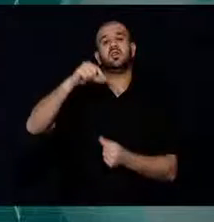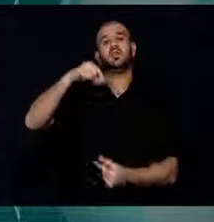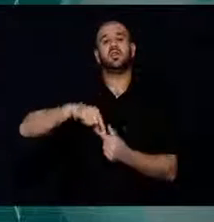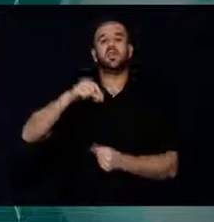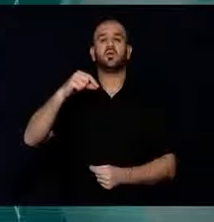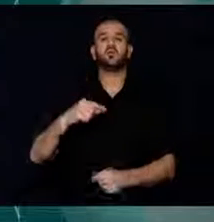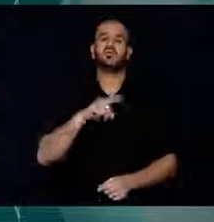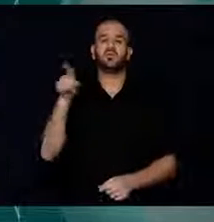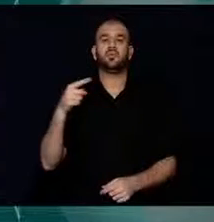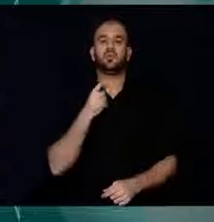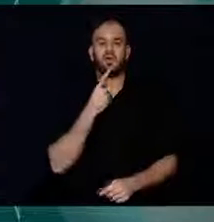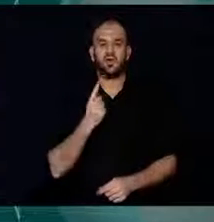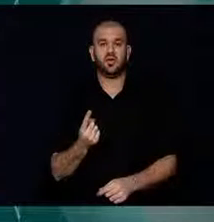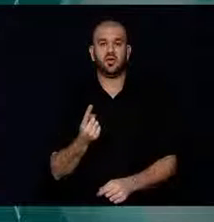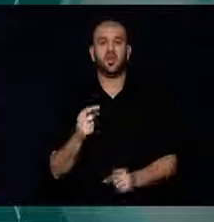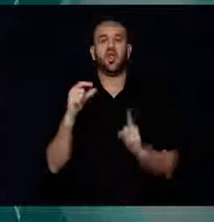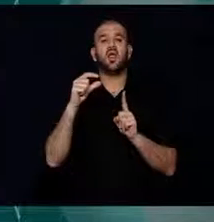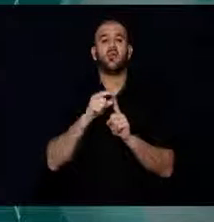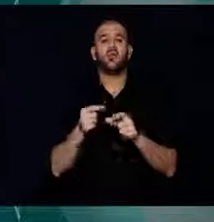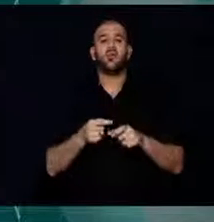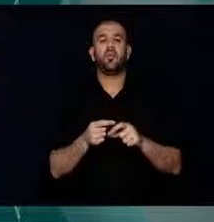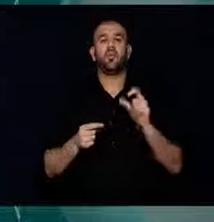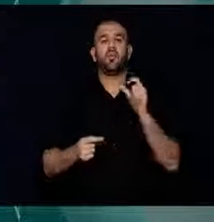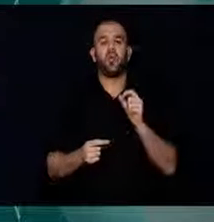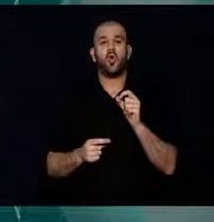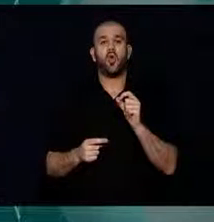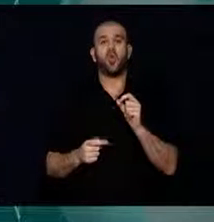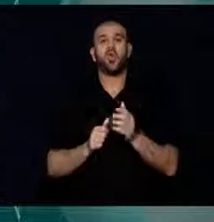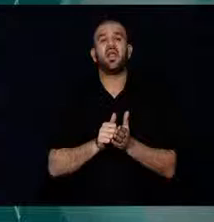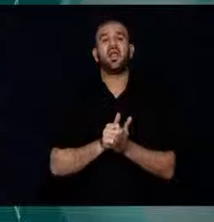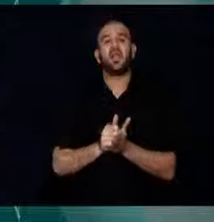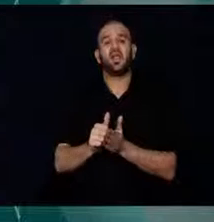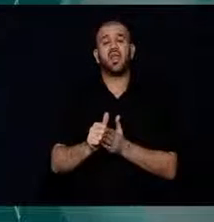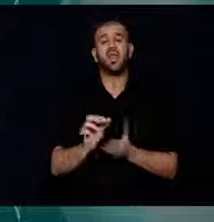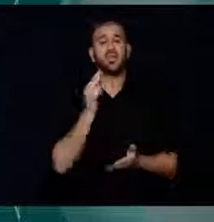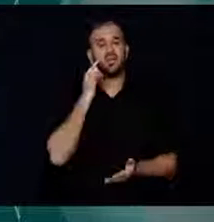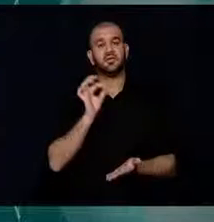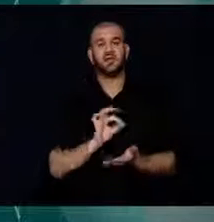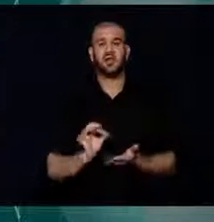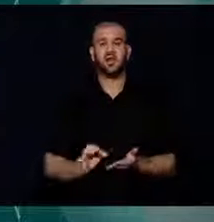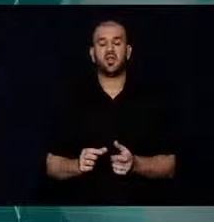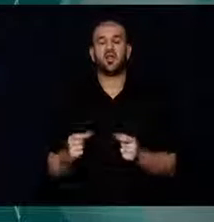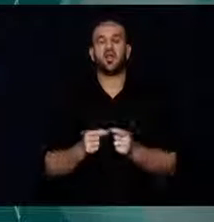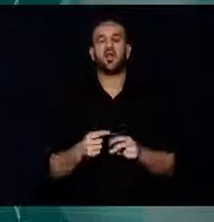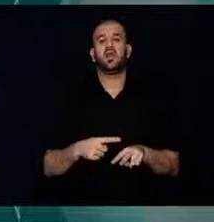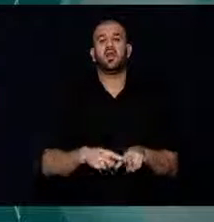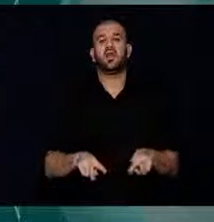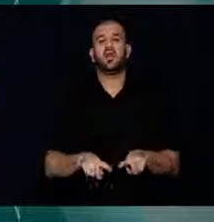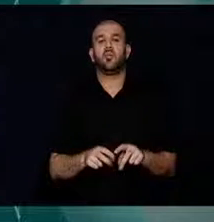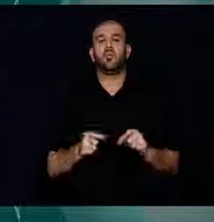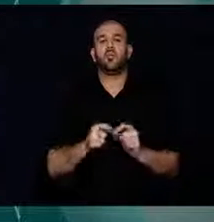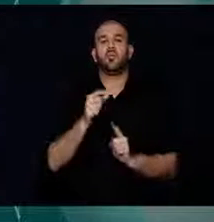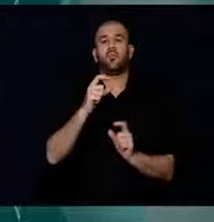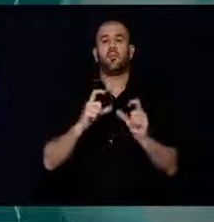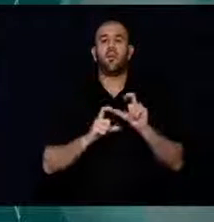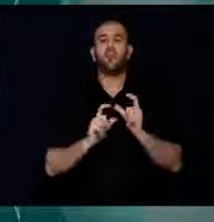Bambis Cristis ise, bugün andığımız şehitlerin tümü, demokrasi